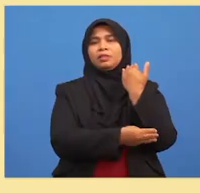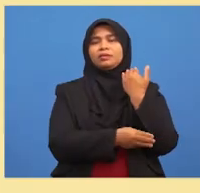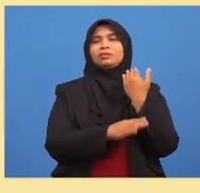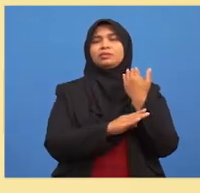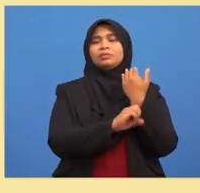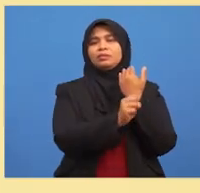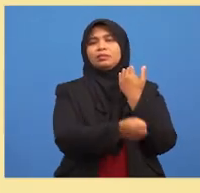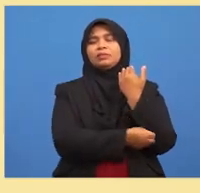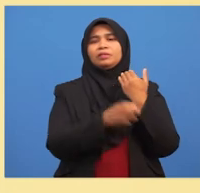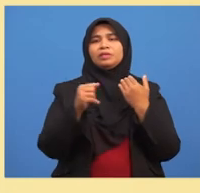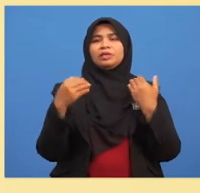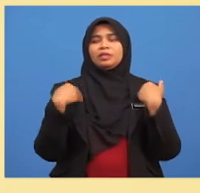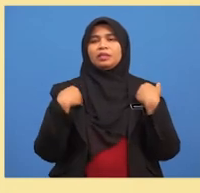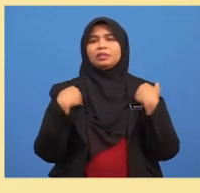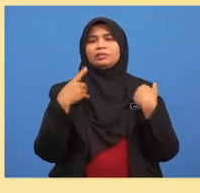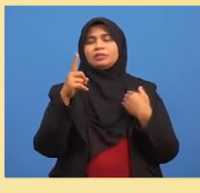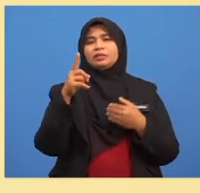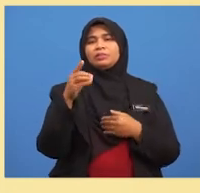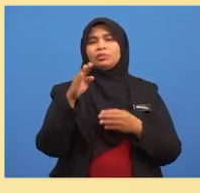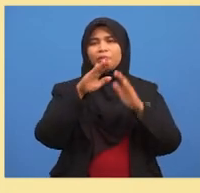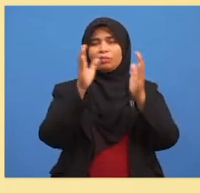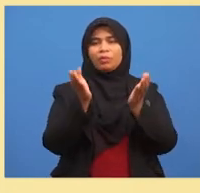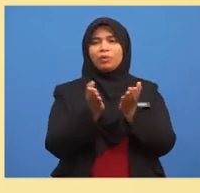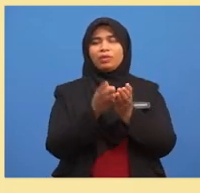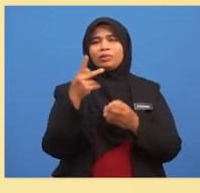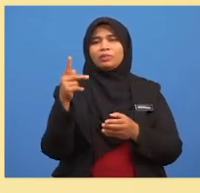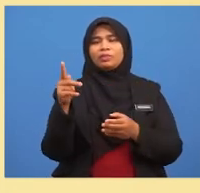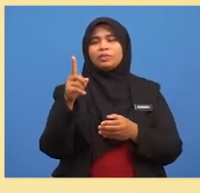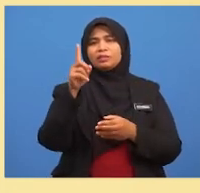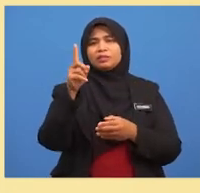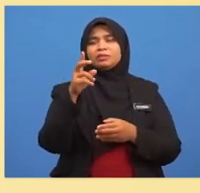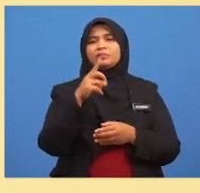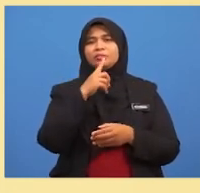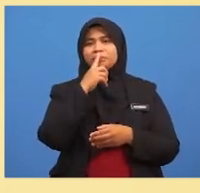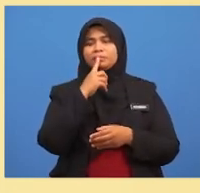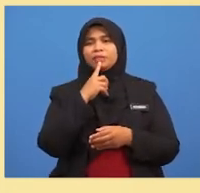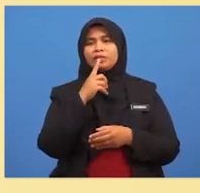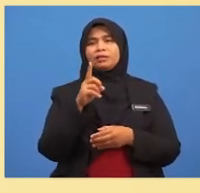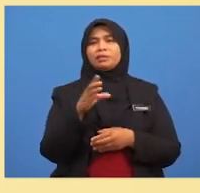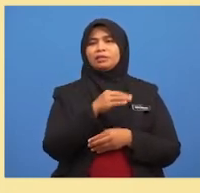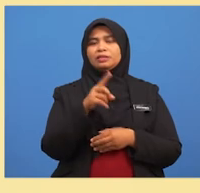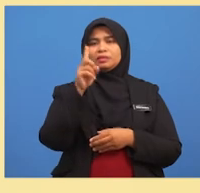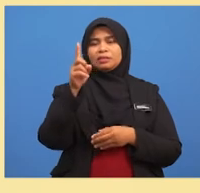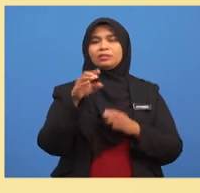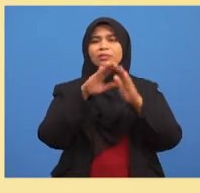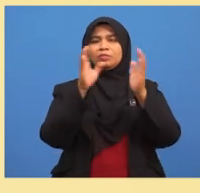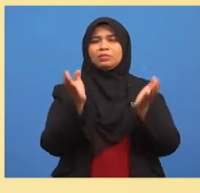Sebijik bola kuning Sebijik bola merah Dan sebijik bola biru